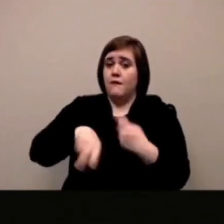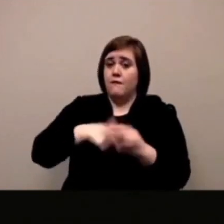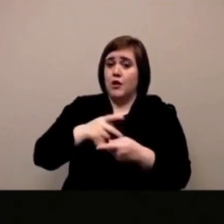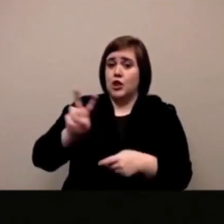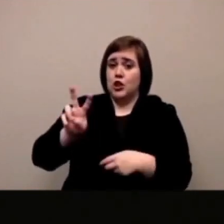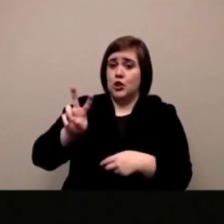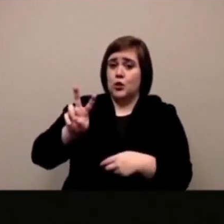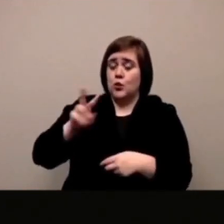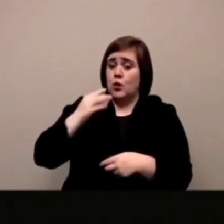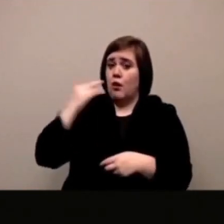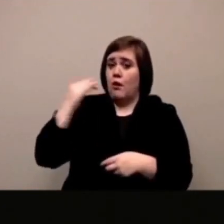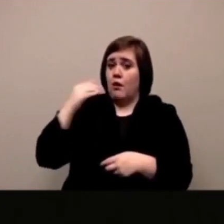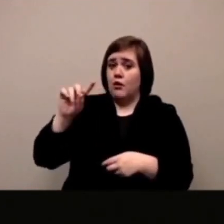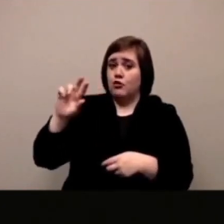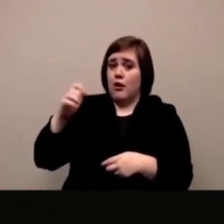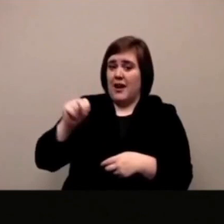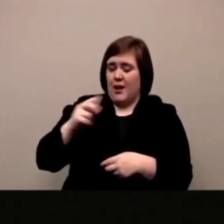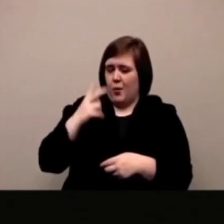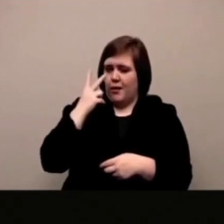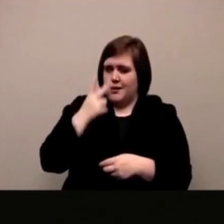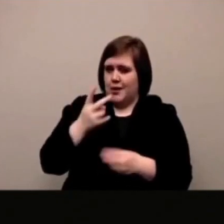abbiamo una novità di Robby dai